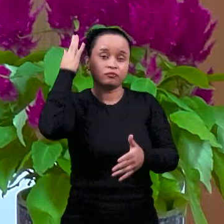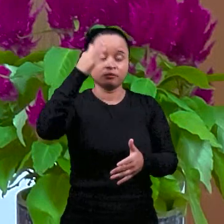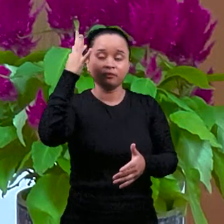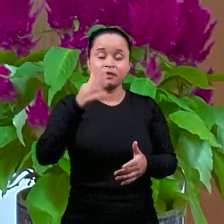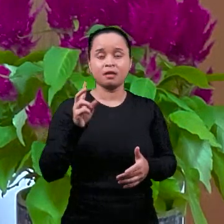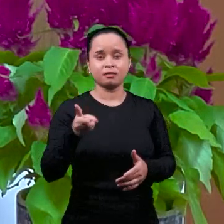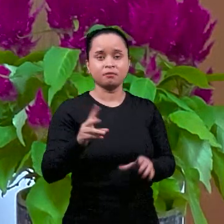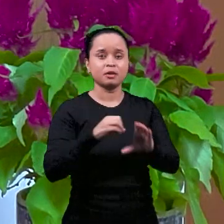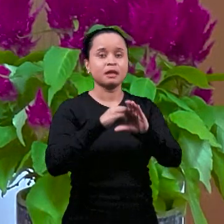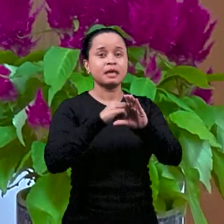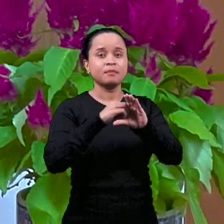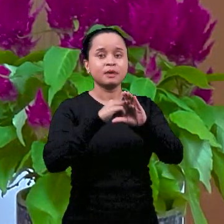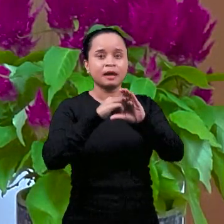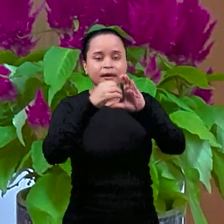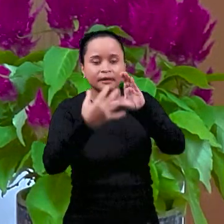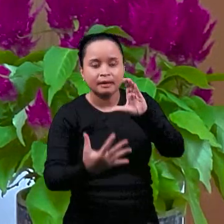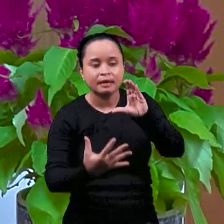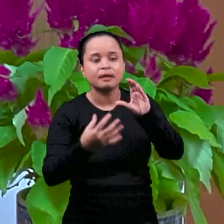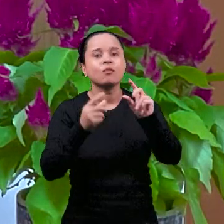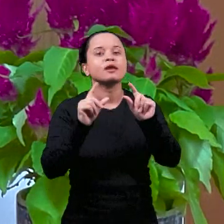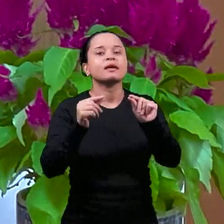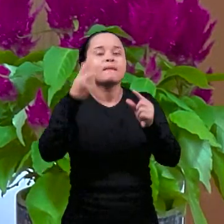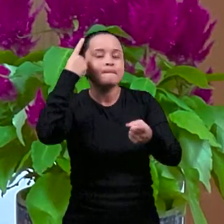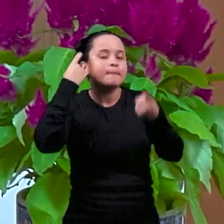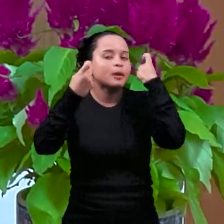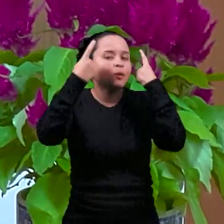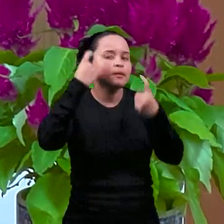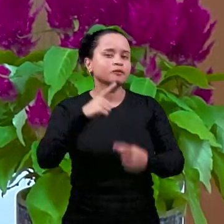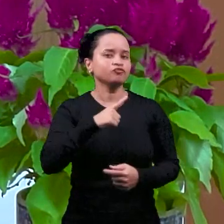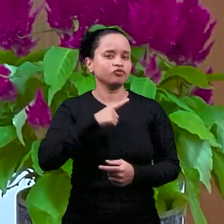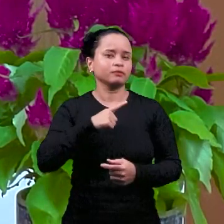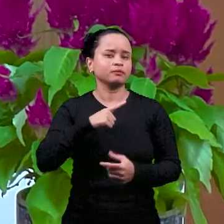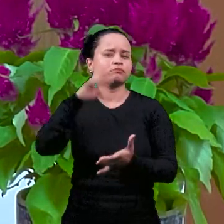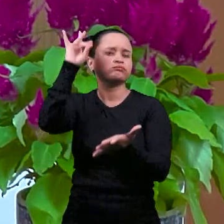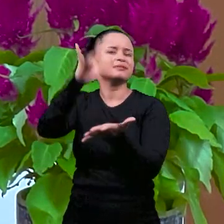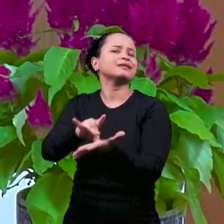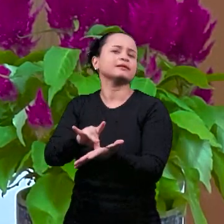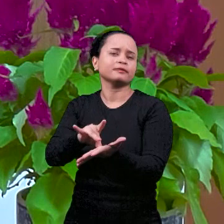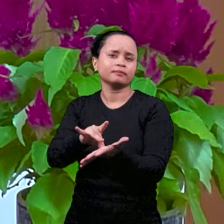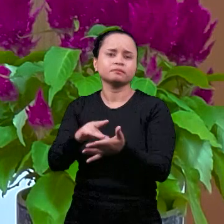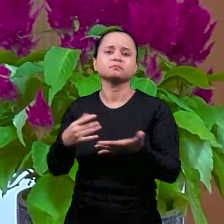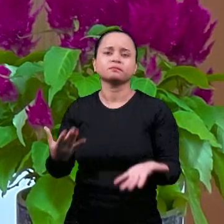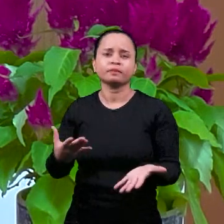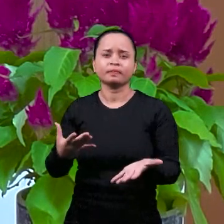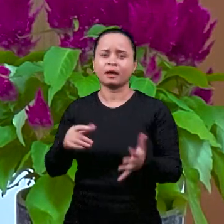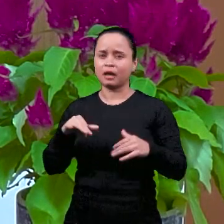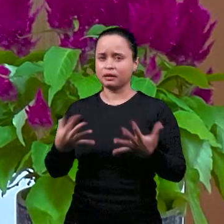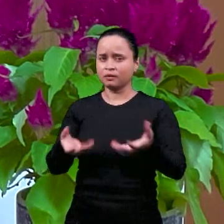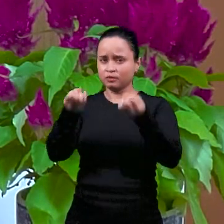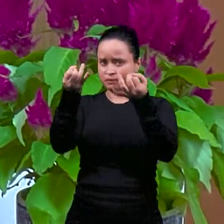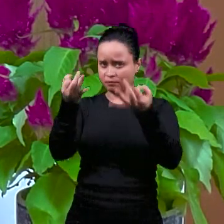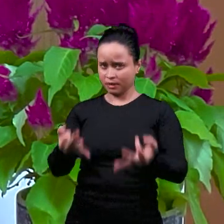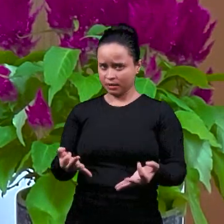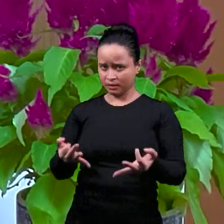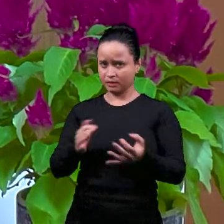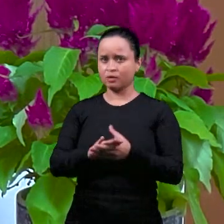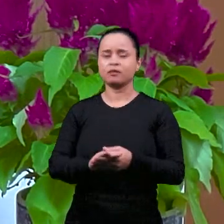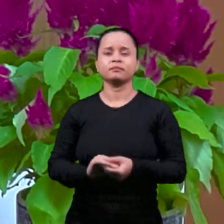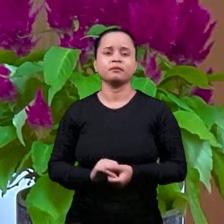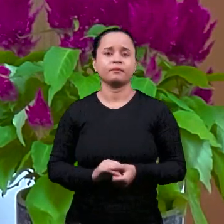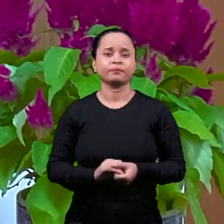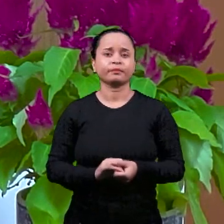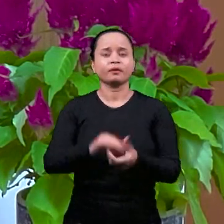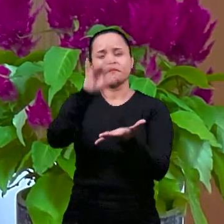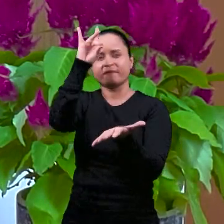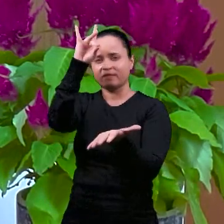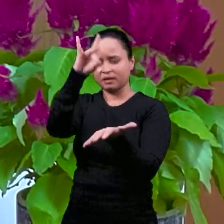этом аспекте. Она всегда пыталась дотянуться до истины. И когда